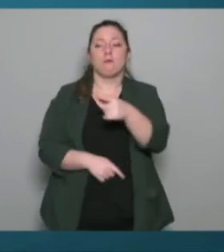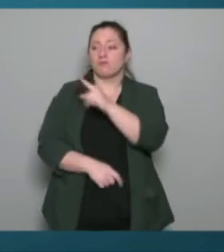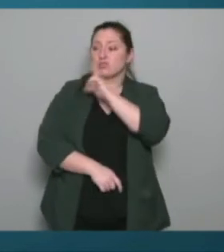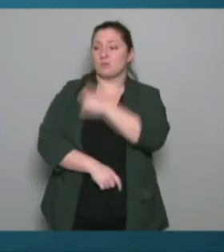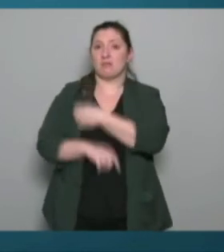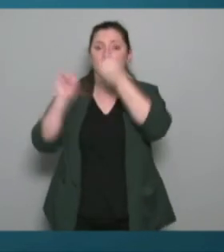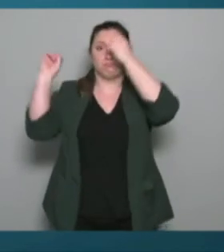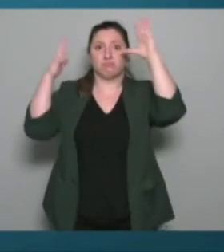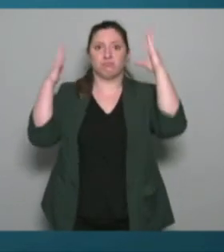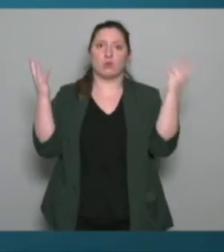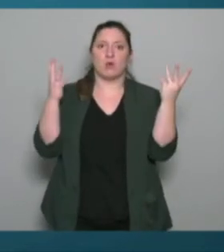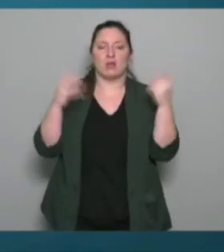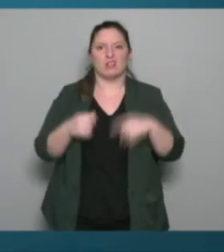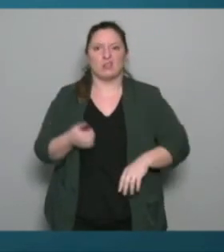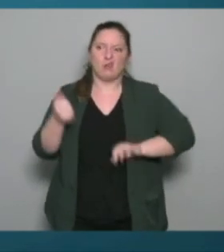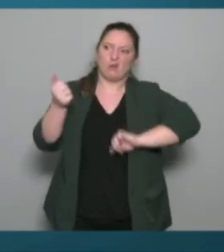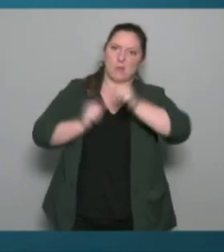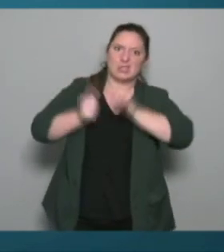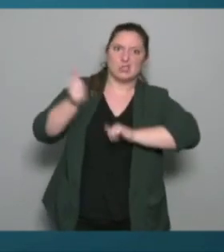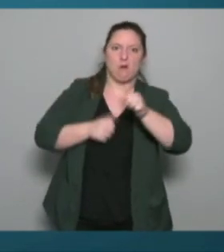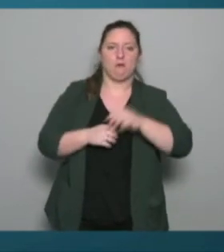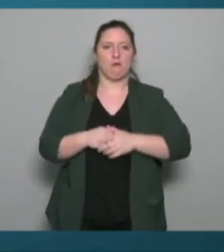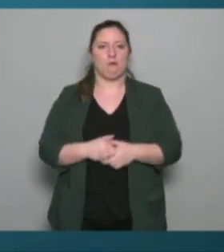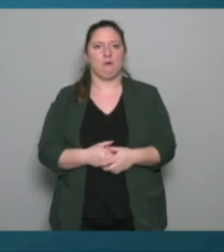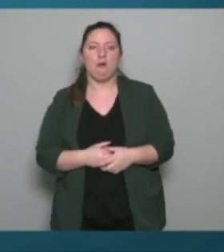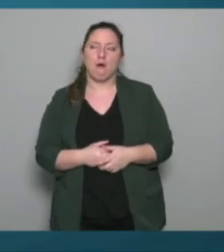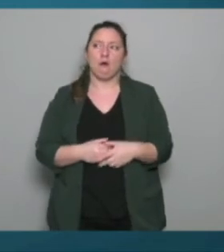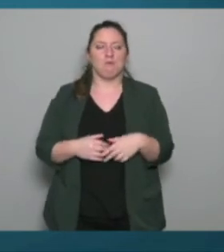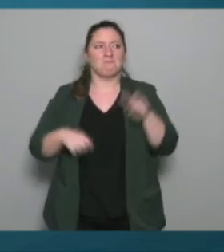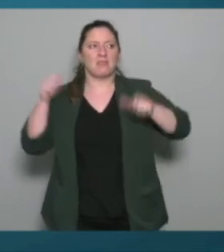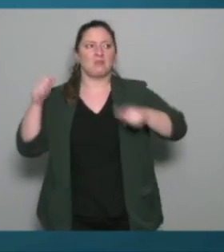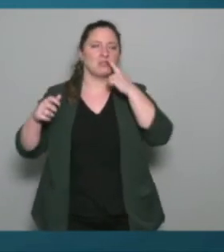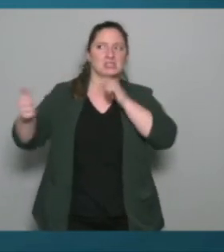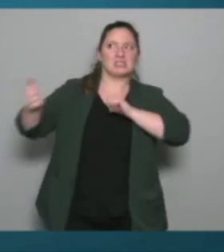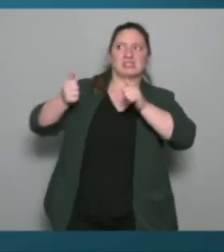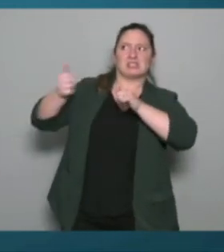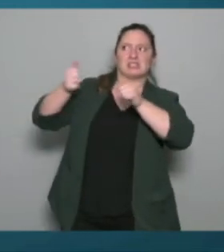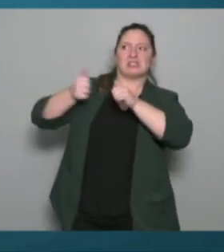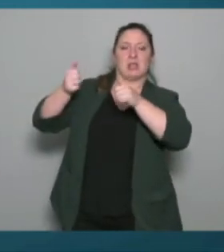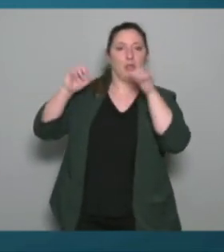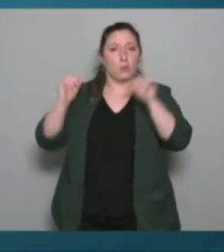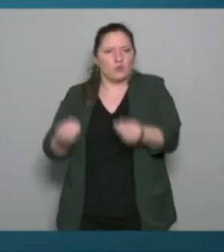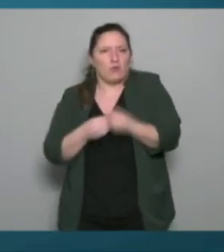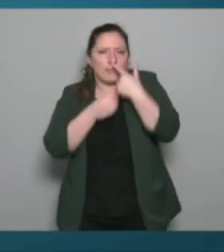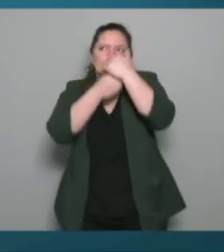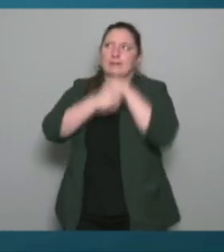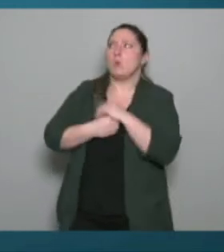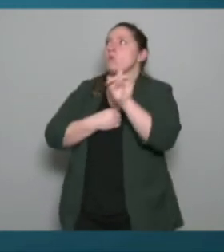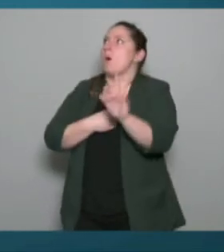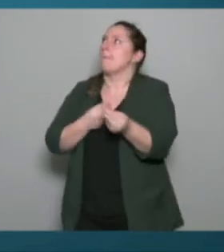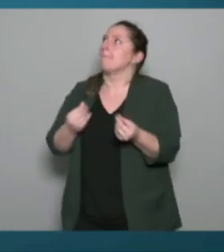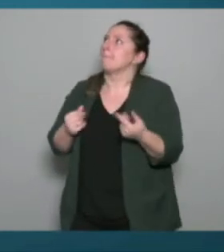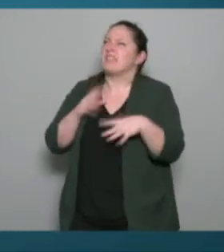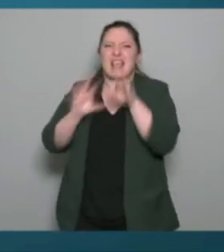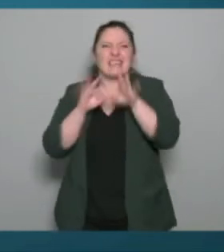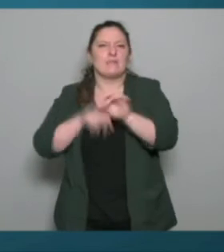peu compétition et ça peut à un moment donné être je ne pas être discriminant ni dire sélectif mais en même temps